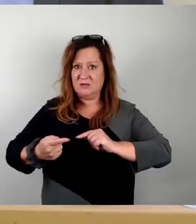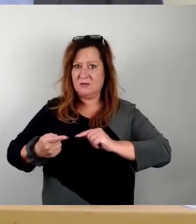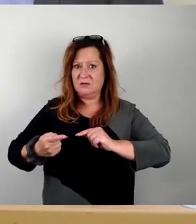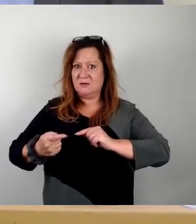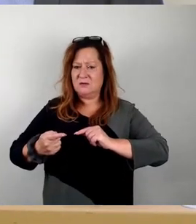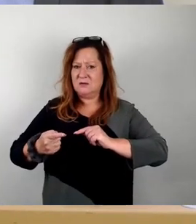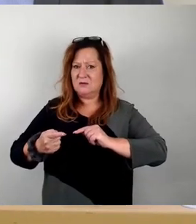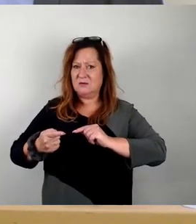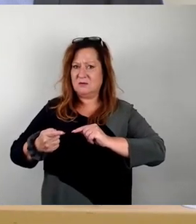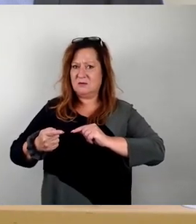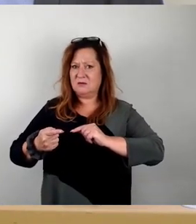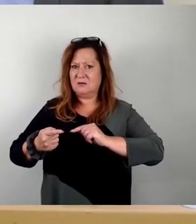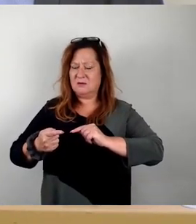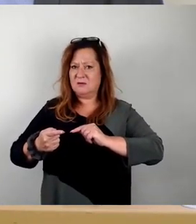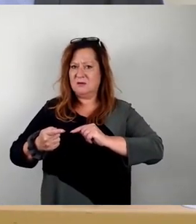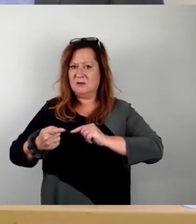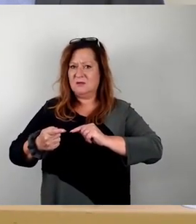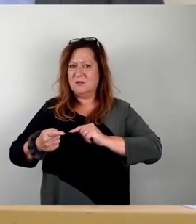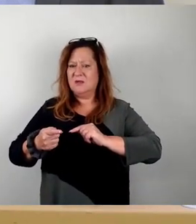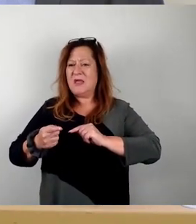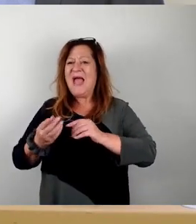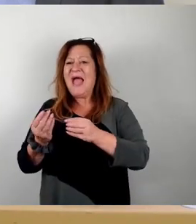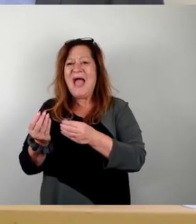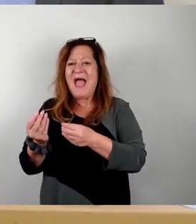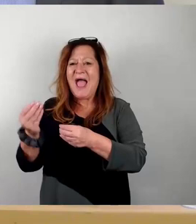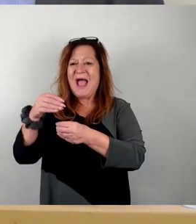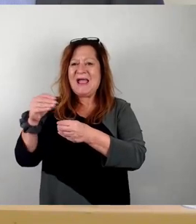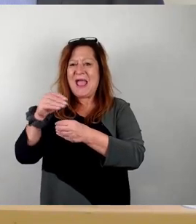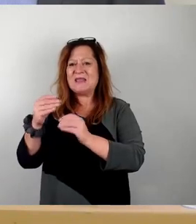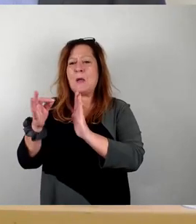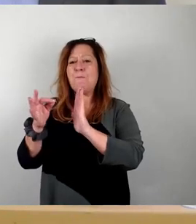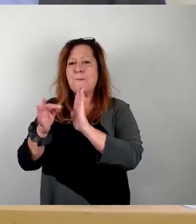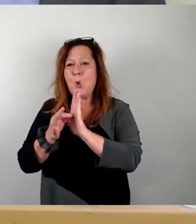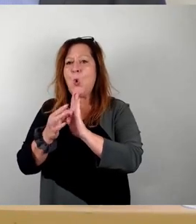wieder zu ergänzenden Punkt 2,